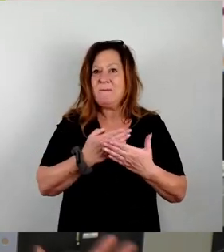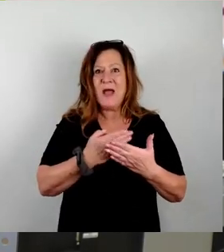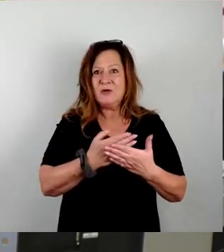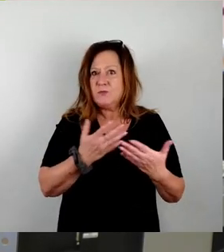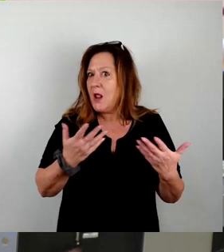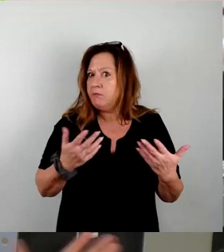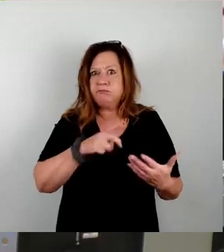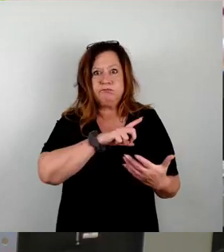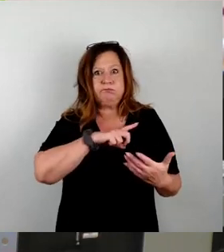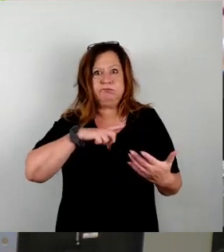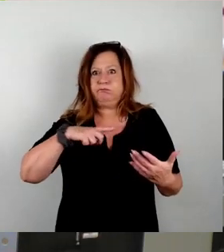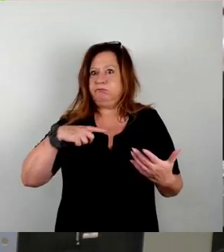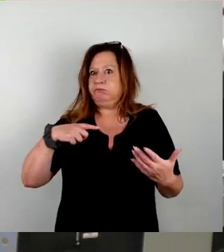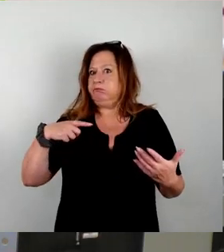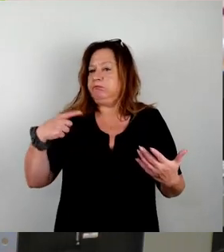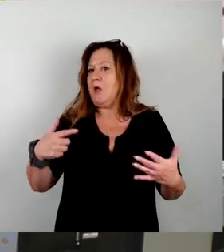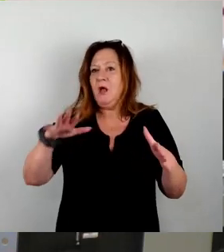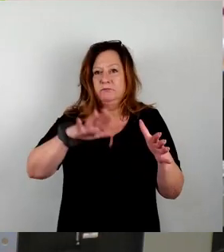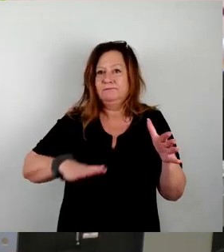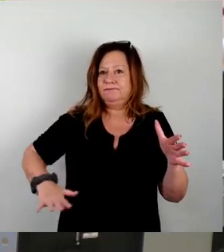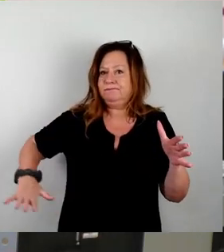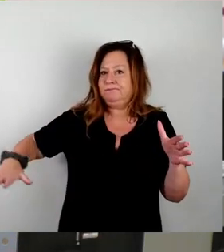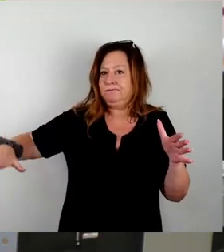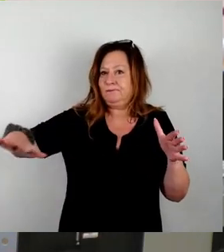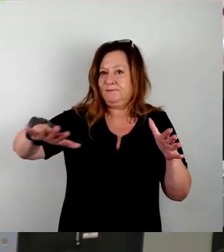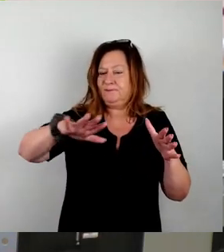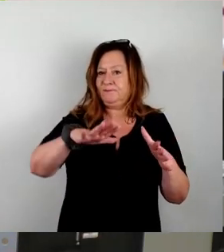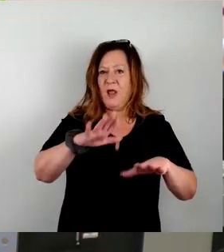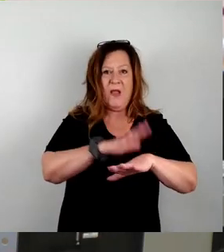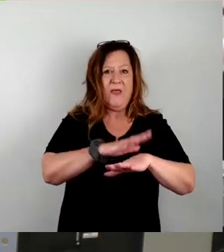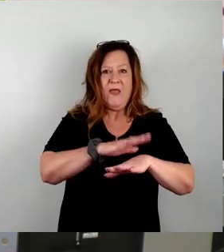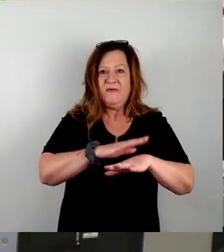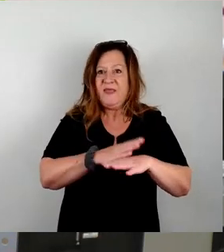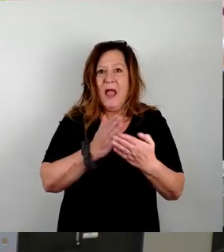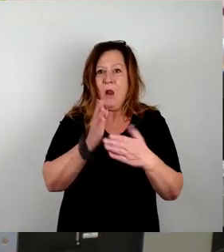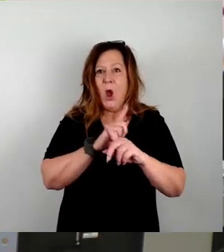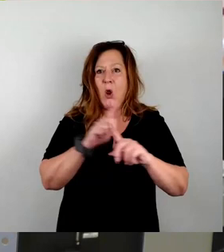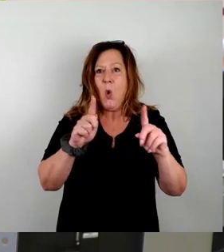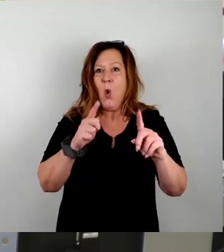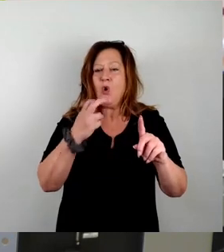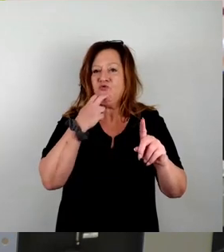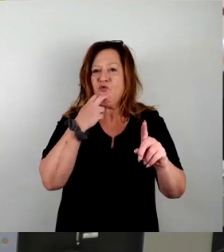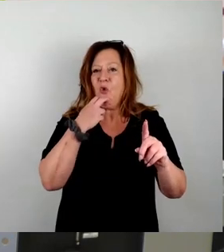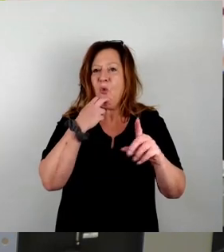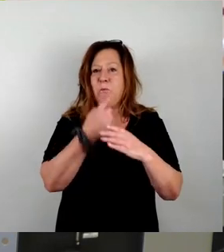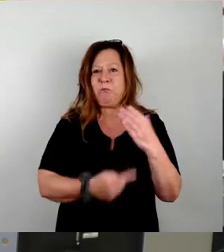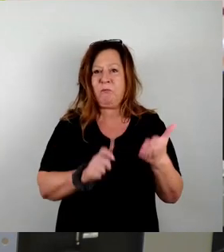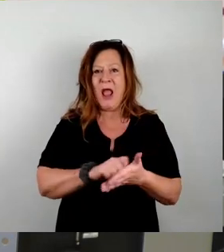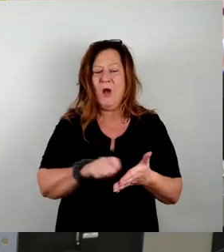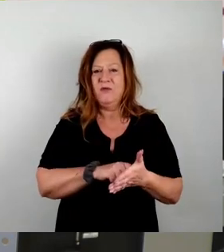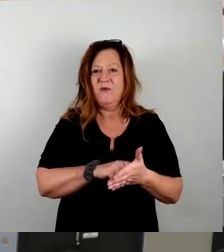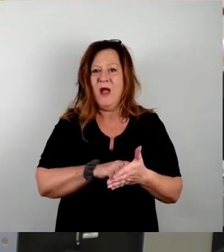flächenmäßig übergreifenden Stromausfall haben. Das ist das, was man einen Blackout nennt. Dieser Blackout